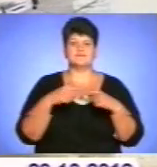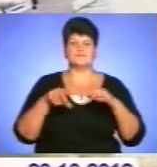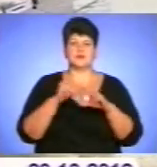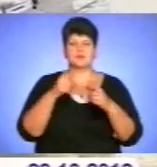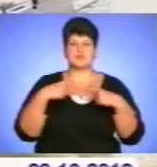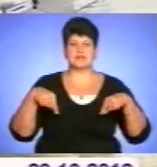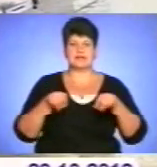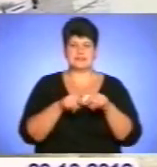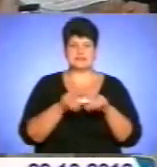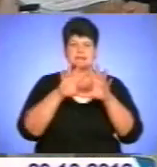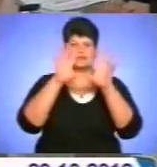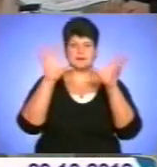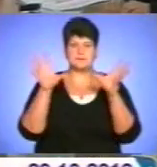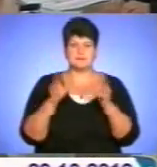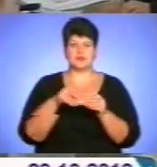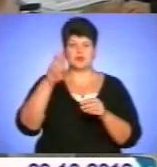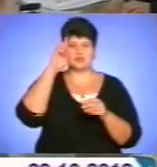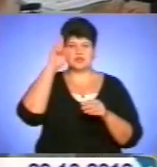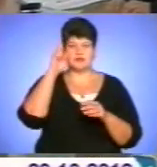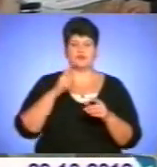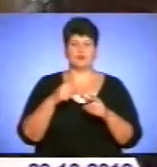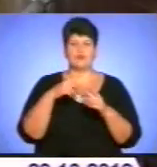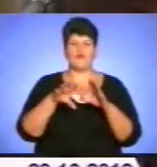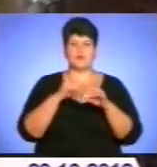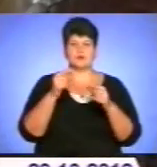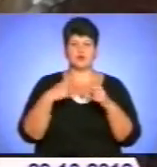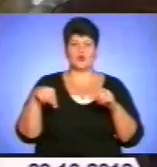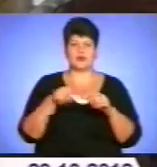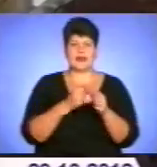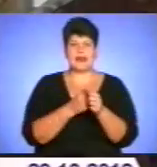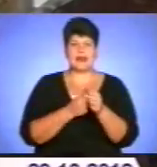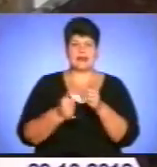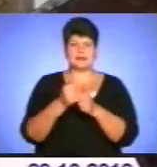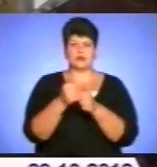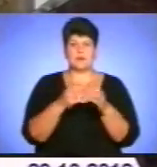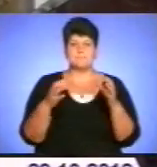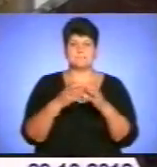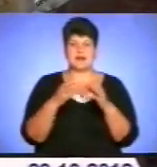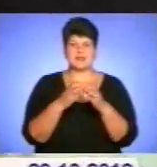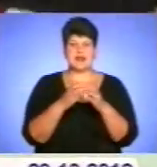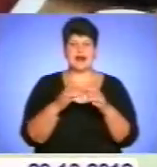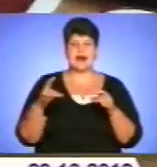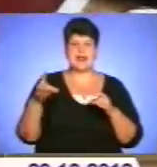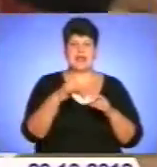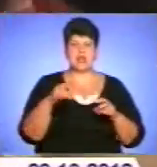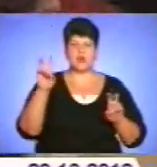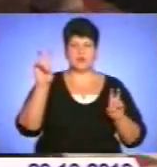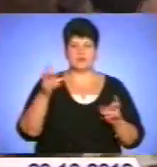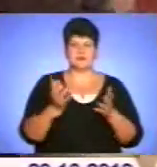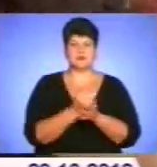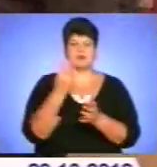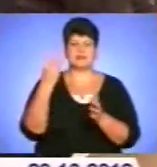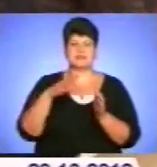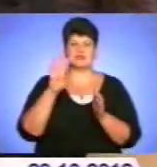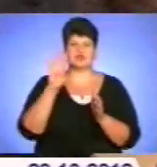даними ЦВК, по загальнодержавному багатомандатному виборчому округу лідирує партія регіонів, яка поки що набрала 34 сілих,